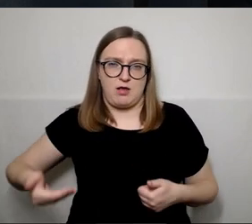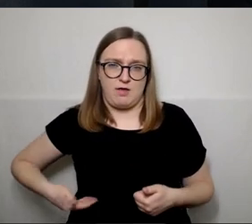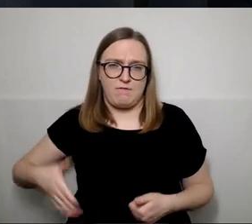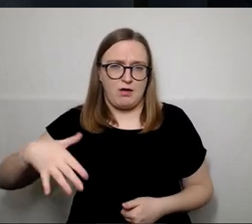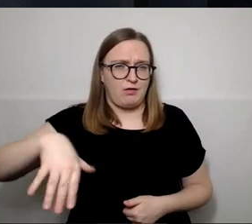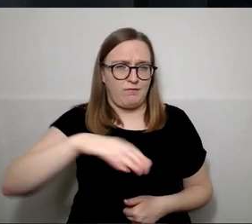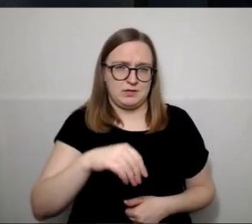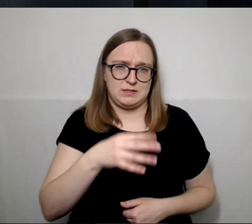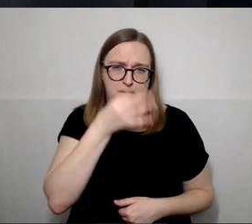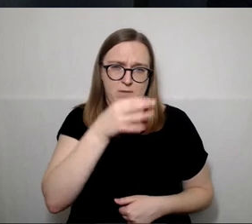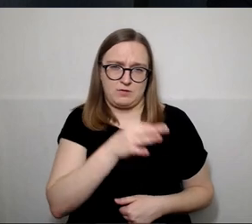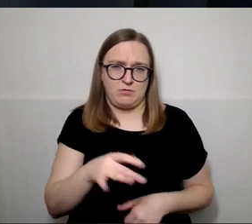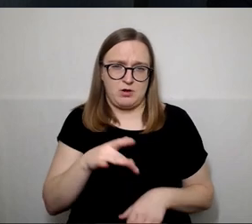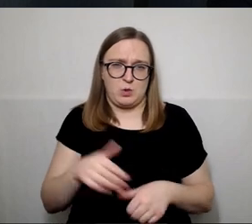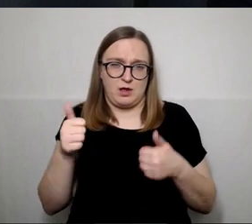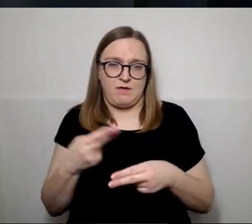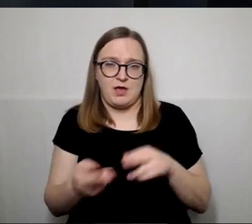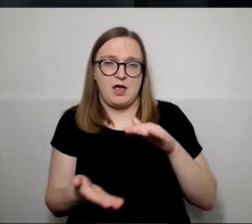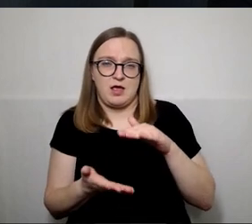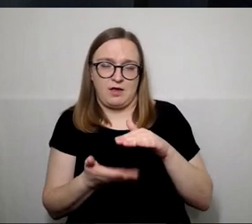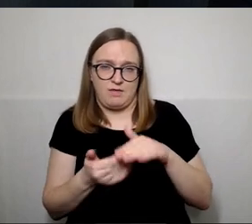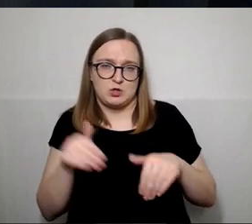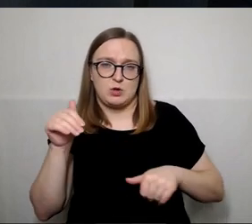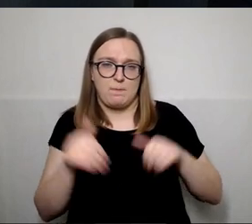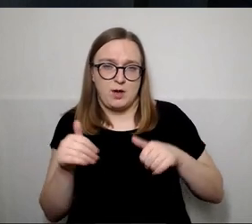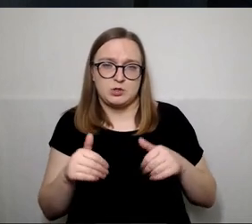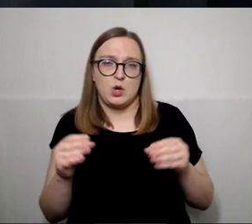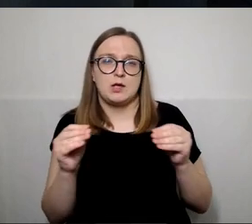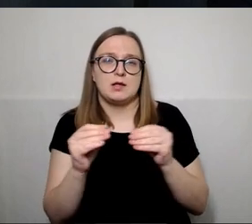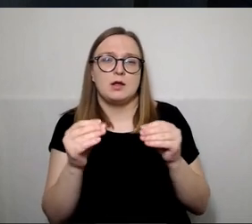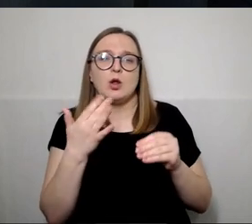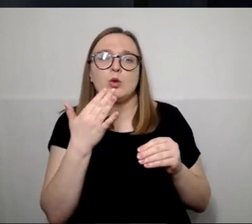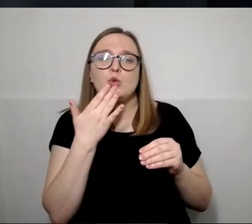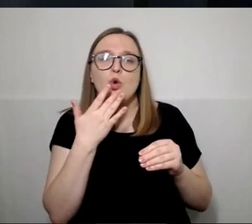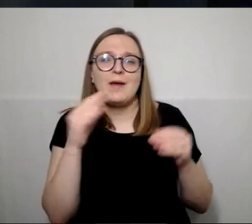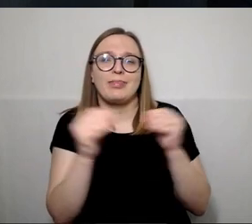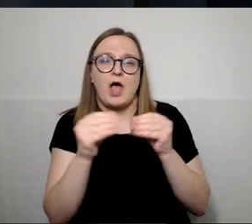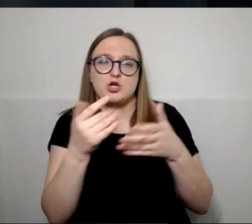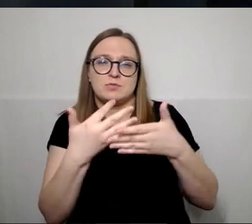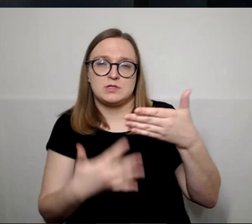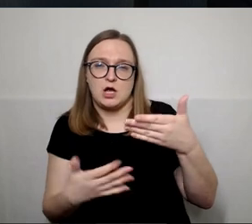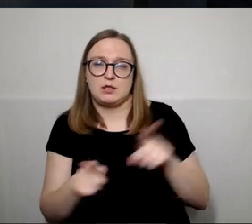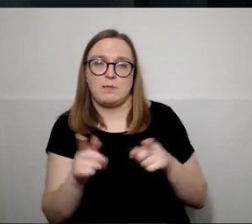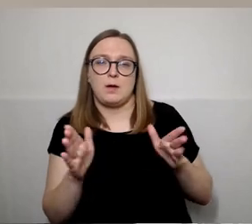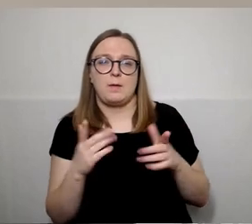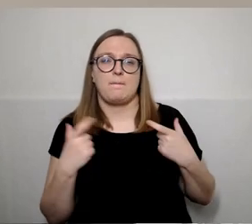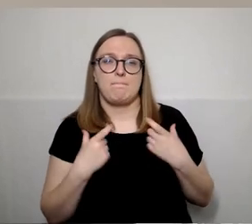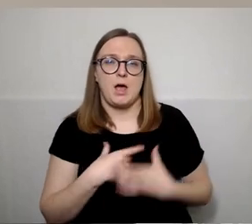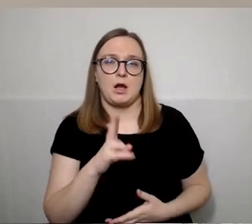kviečiau balsuoti už kandidatų sąrašą numeris 10 ir mūsų gerbiamą mėra, Lina Kruopi.